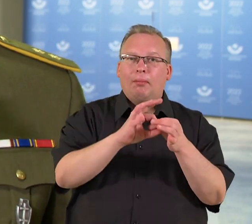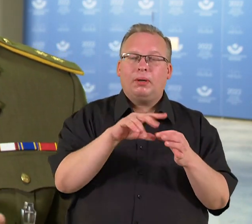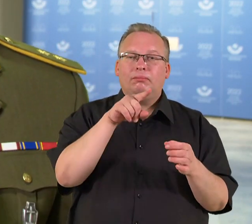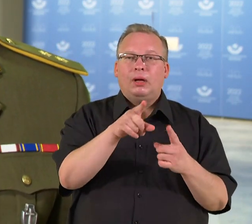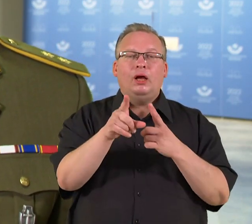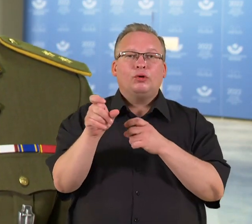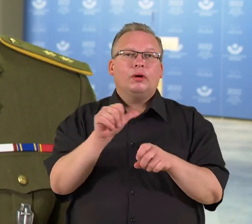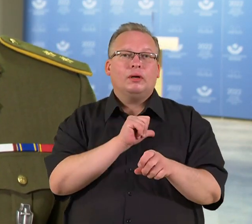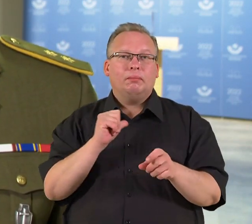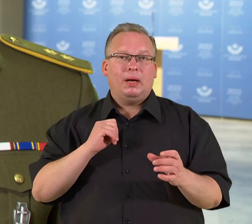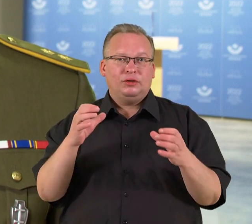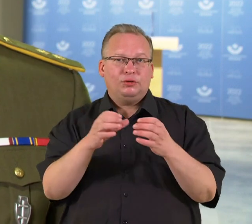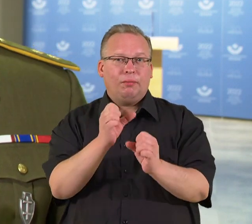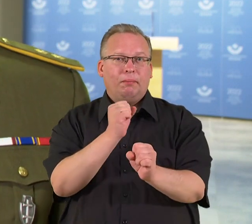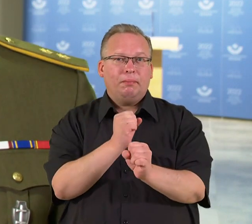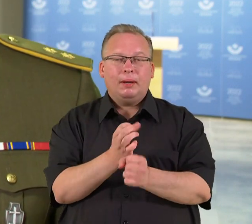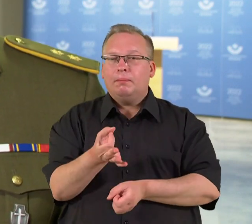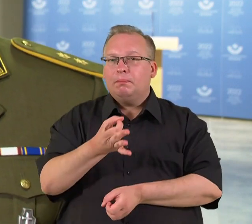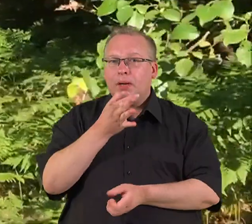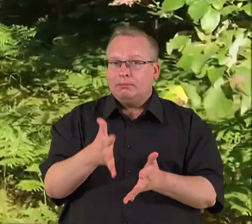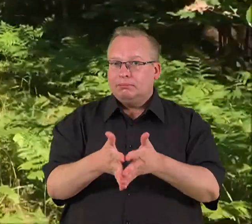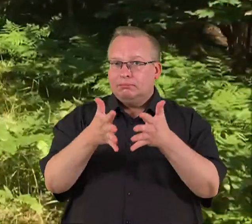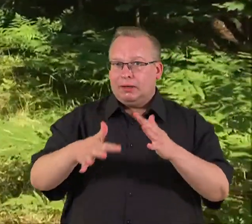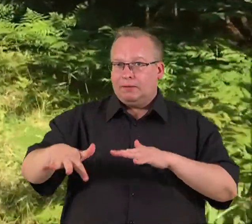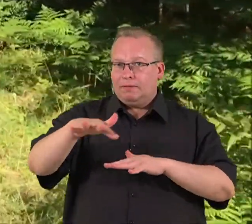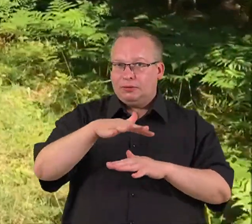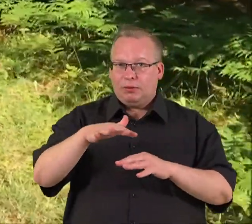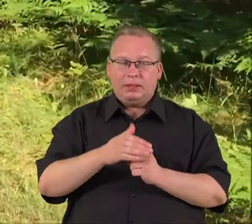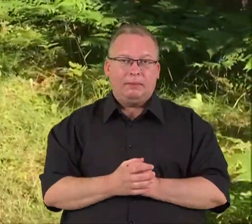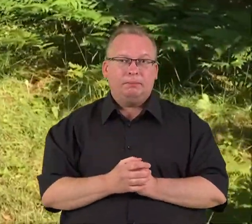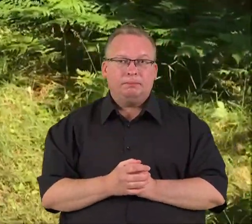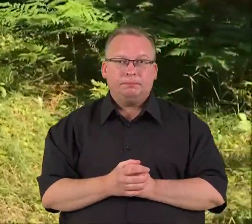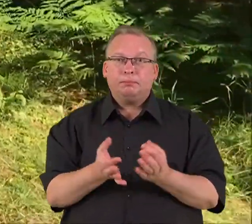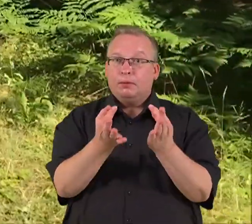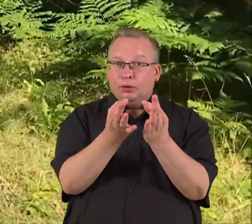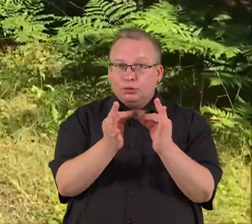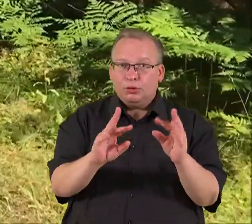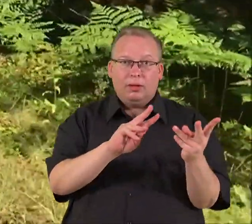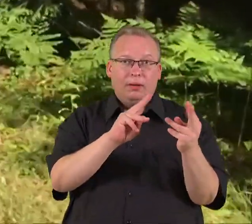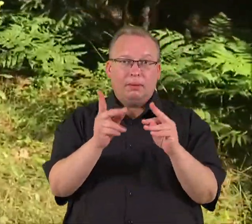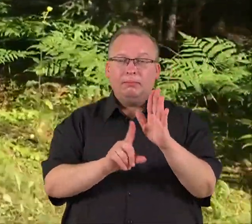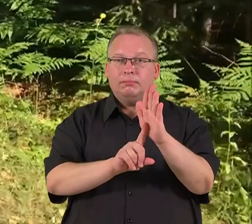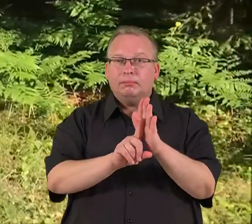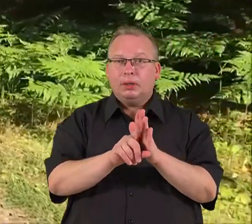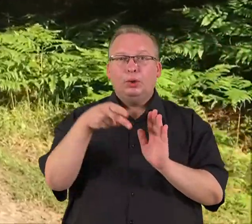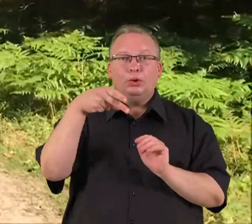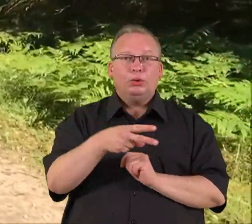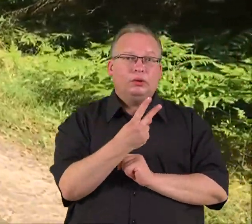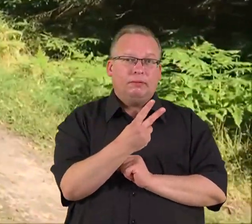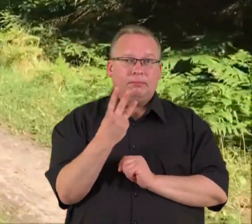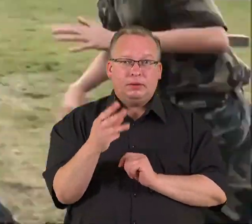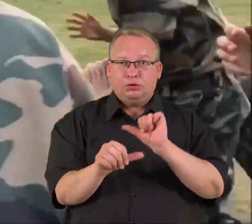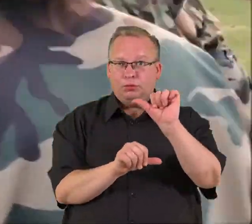Sąjungos ir pačią organizaciją padarys patrauklės nedidesnį į visuomenės dalį. Siūloma, kad pertvarkai įsigaliotų nuo 2023